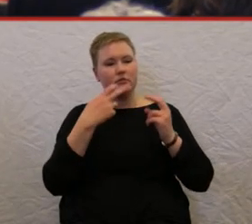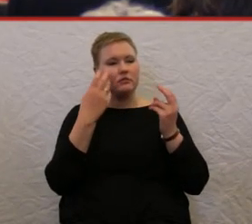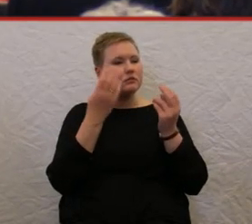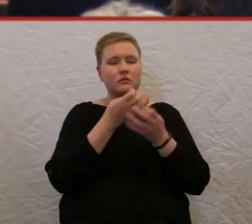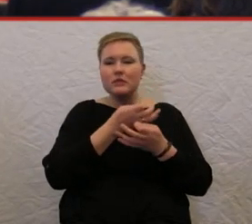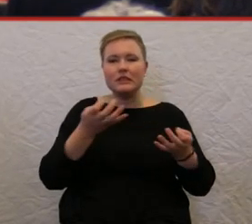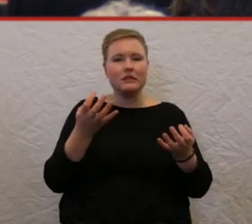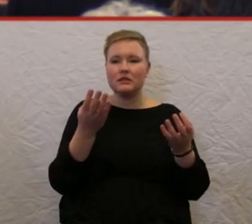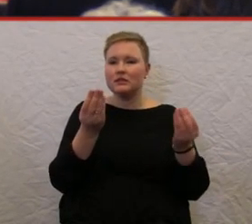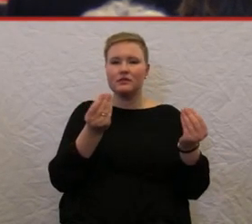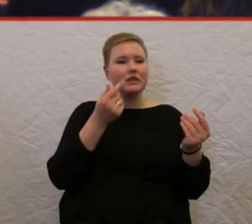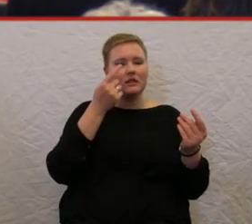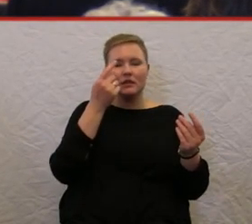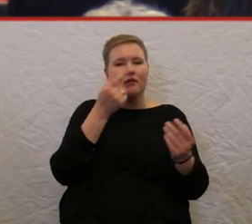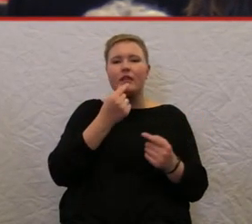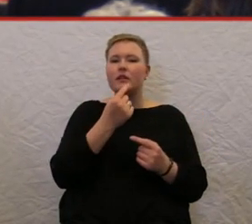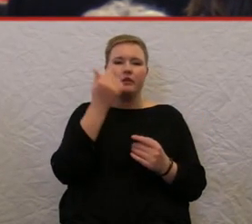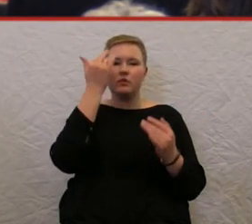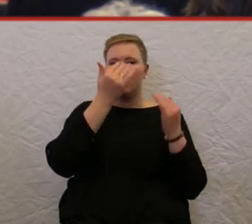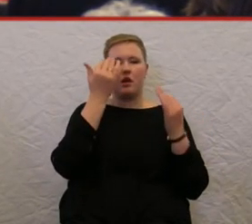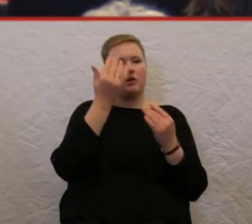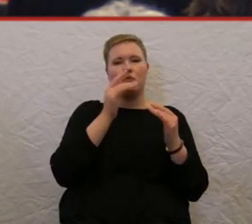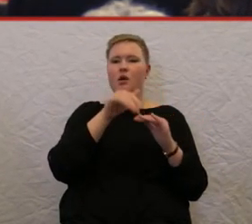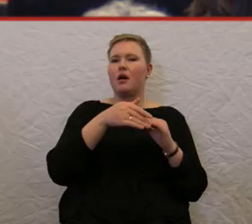auseinandersetzen wollen. Ja,